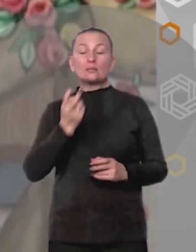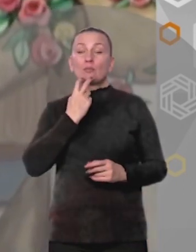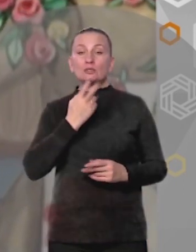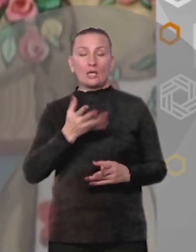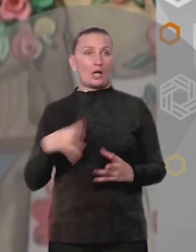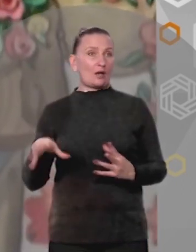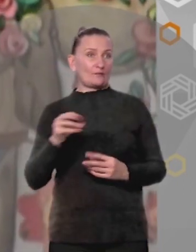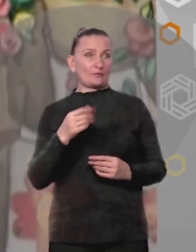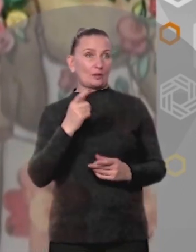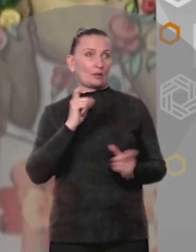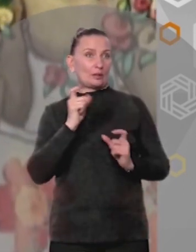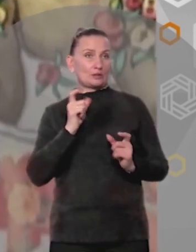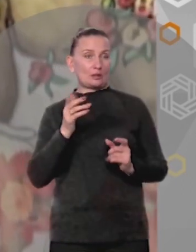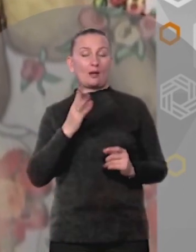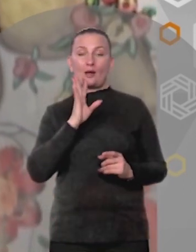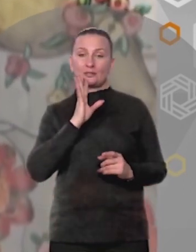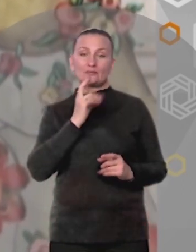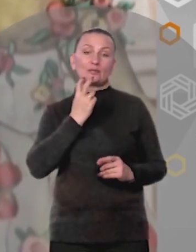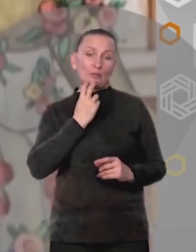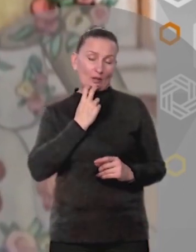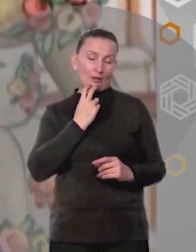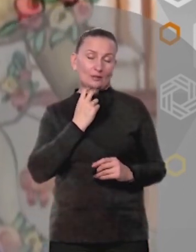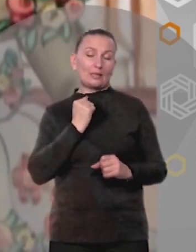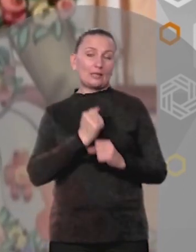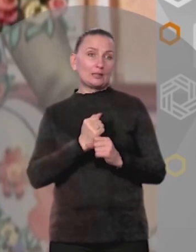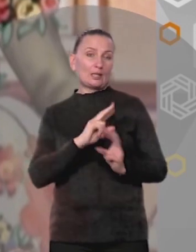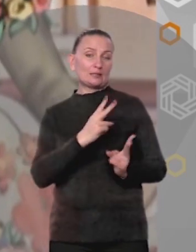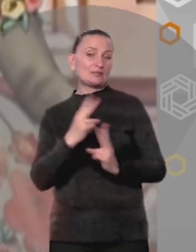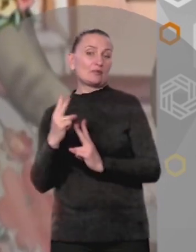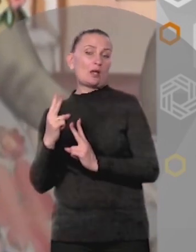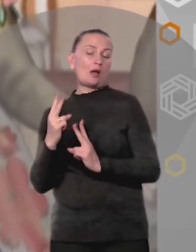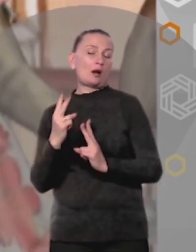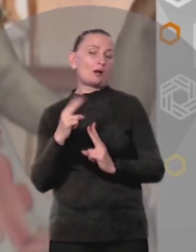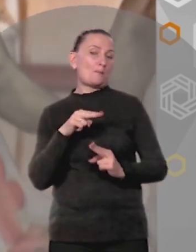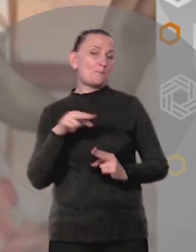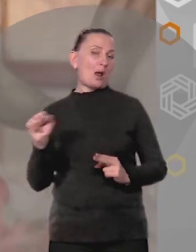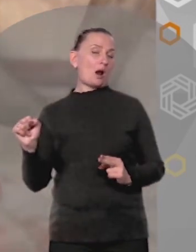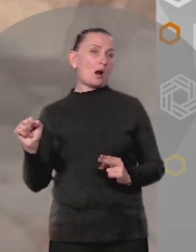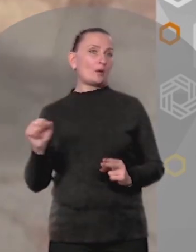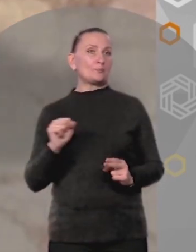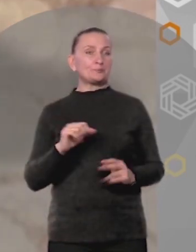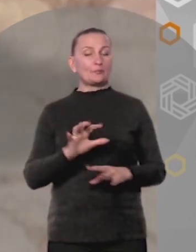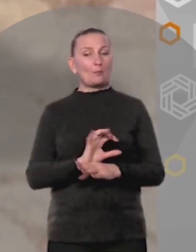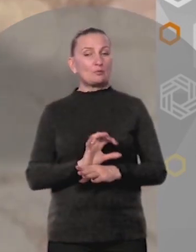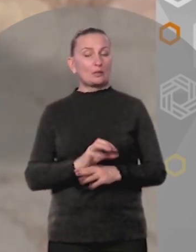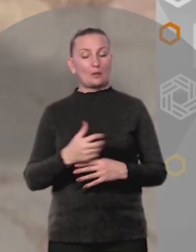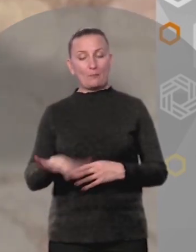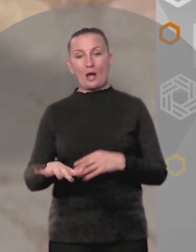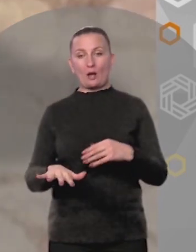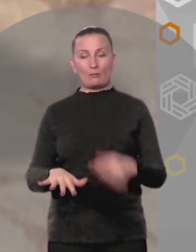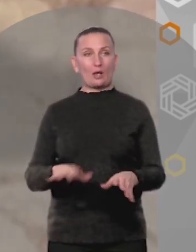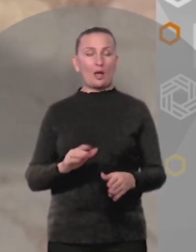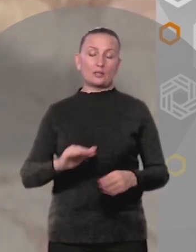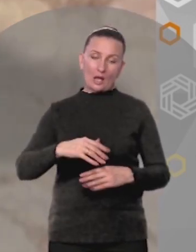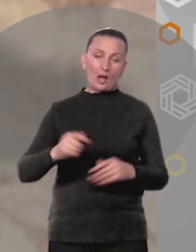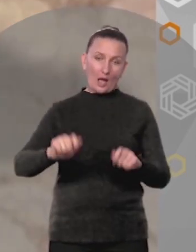Неслось со всех сторон А девочка смеялась И делала танцевальные па Ботинки поочередно слетали с ног Она